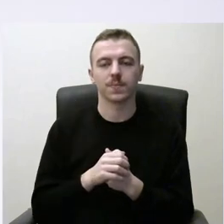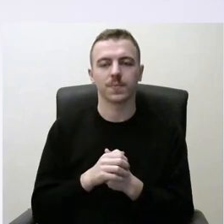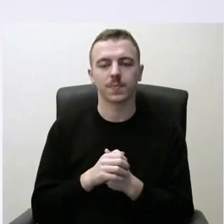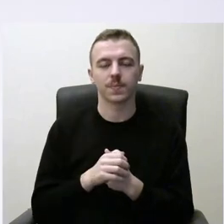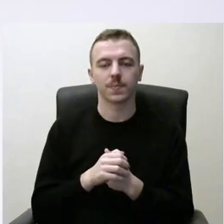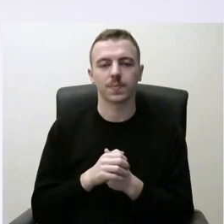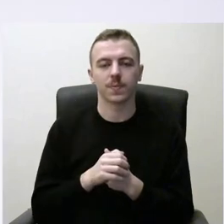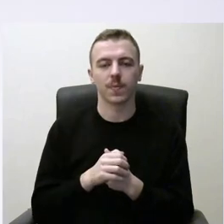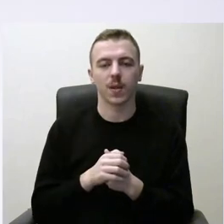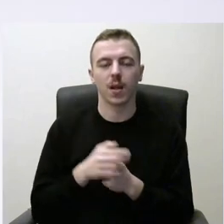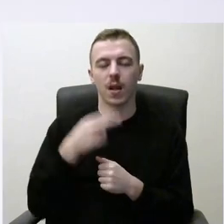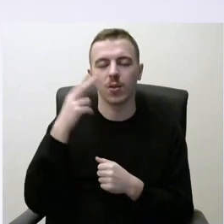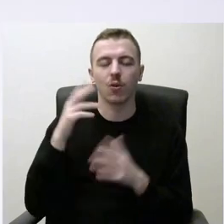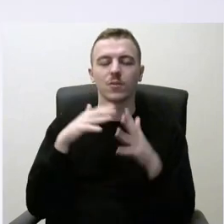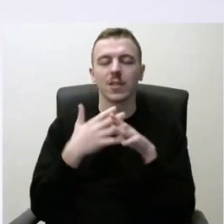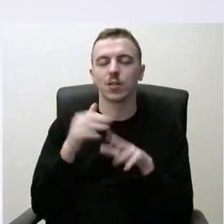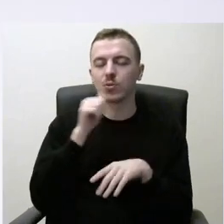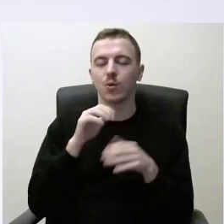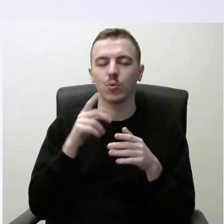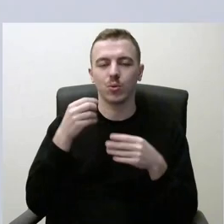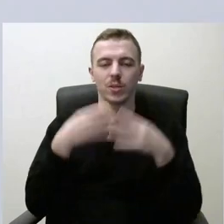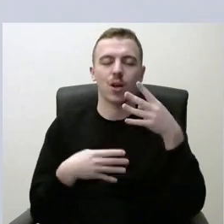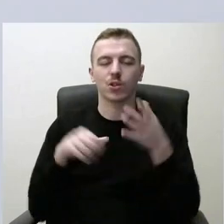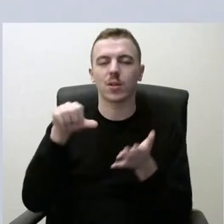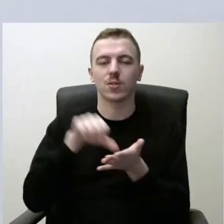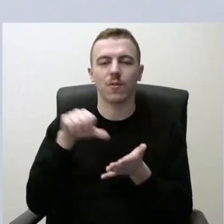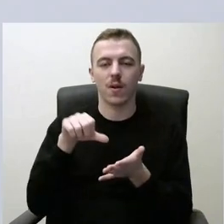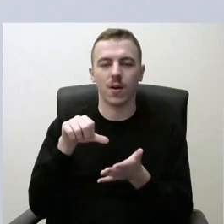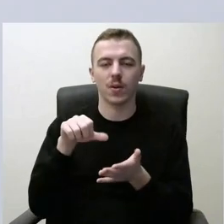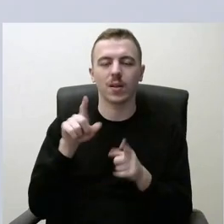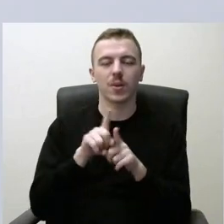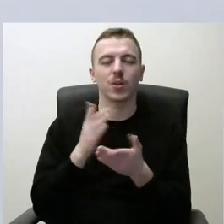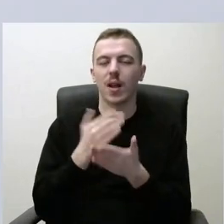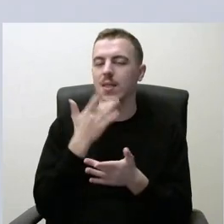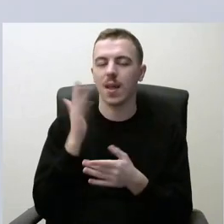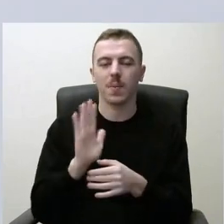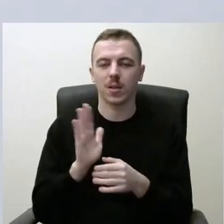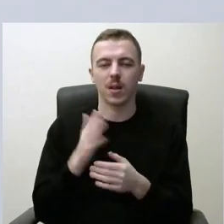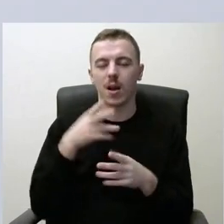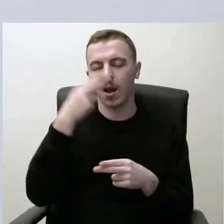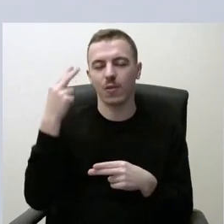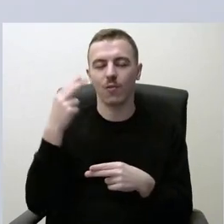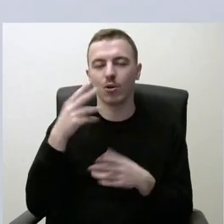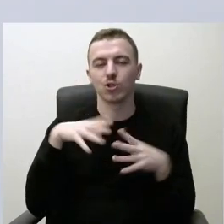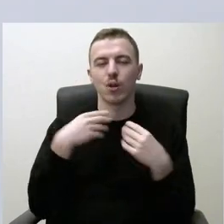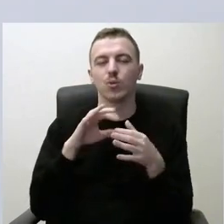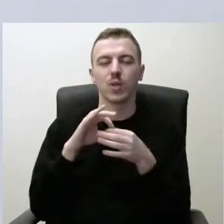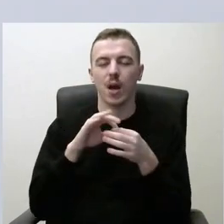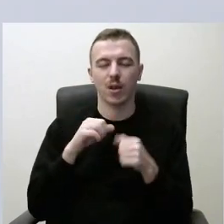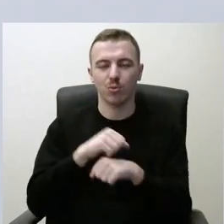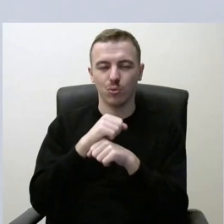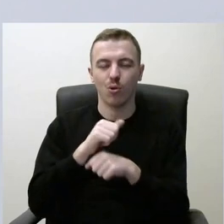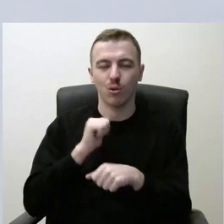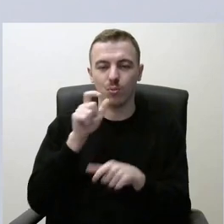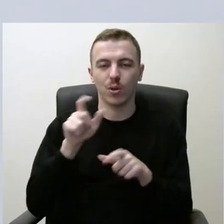Lietuvos valstiečių ir žaliųjų sąrašą atstovauja ir nepartiniai, tai Lietuvos šeimų sąjūdžio žmonės ir Lietuvos valstiečių ir